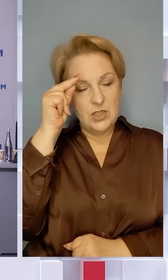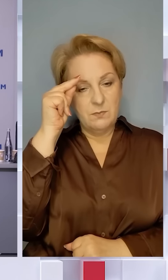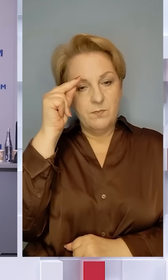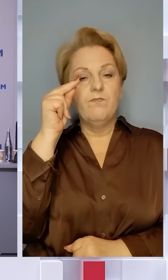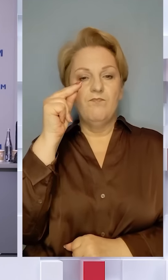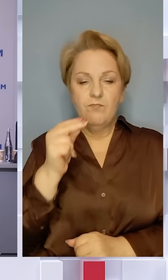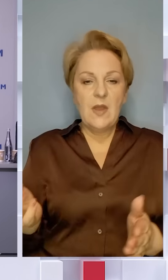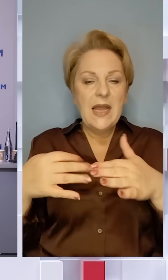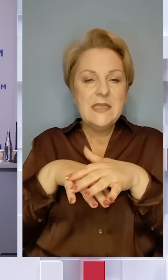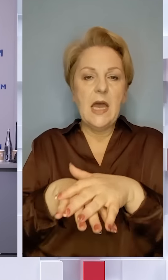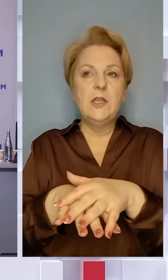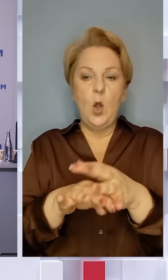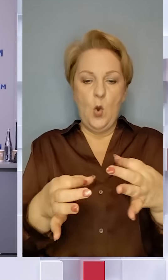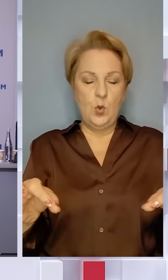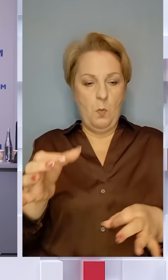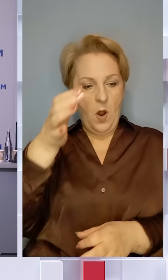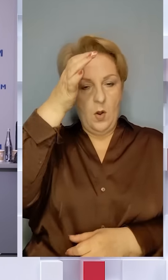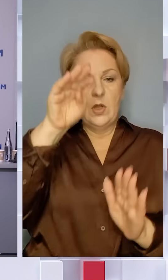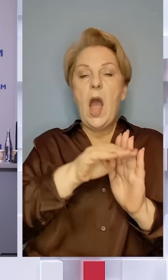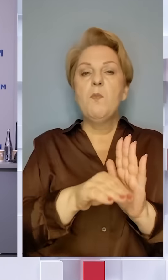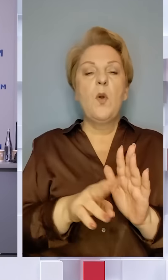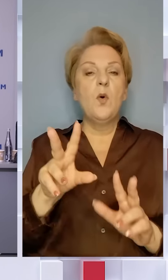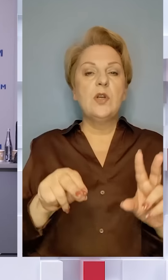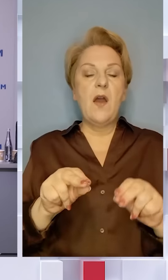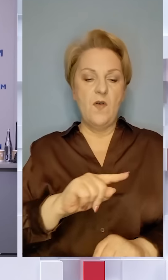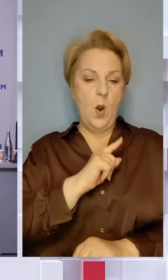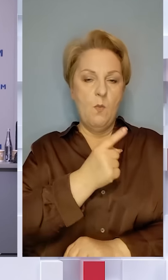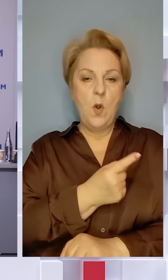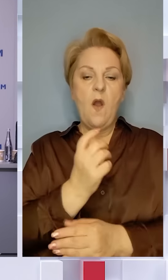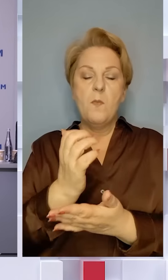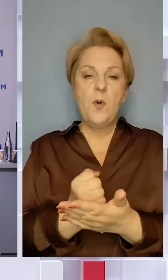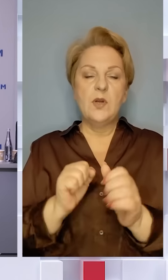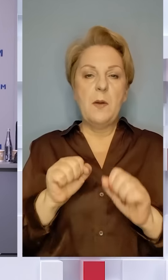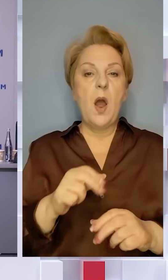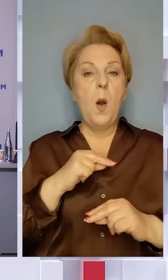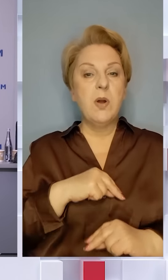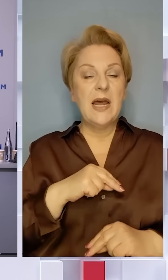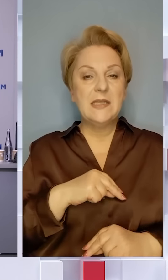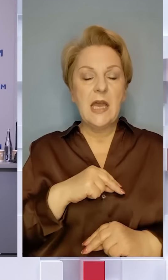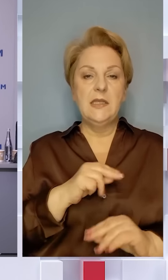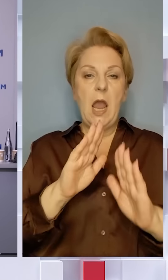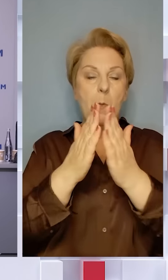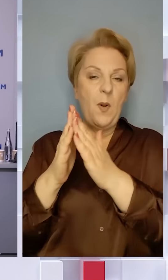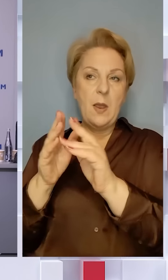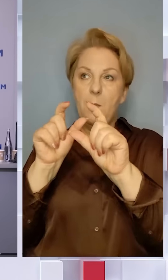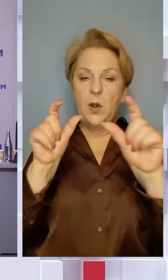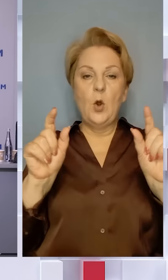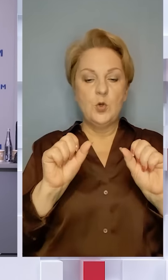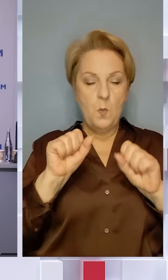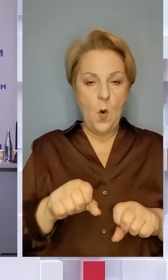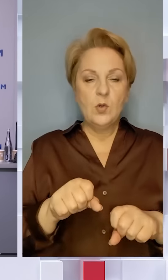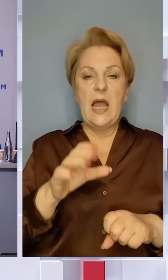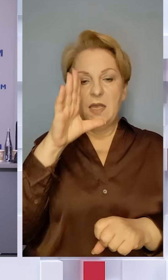інклюзивним доступом до знань. Програма розрахована на посилення потенціалу працівників бібліотек, аби вони могли справлятися